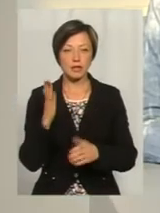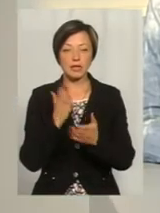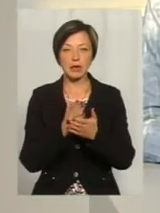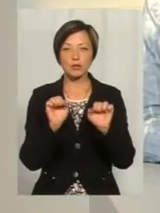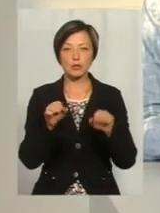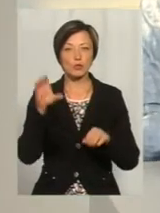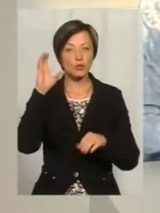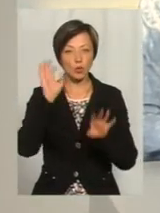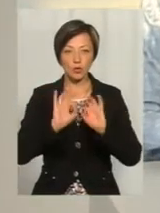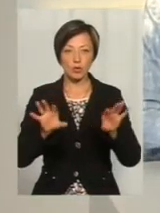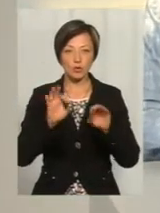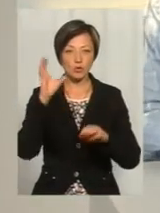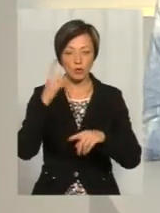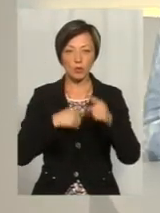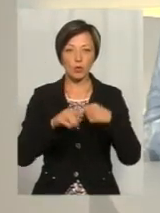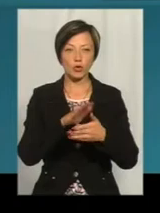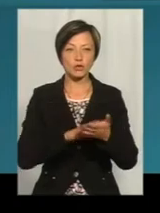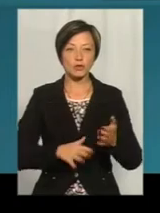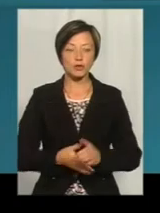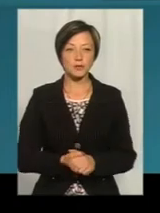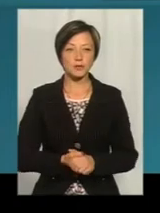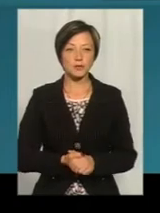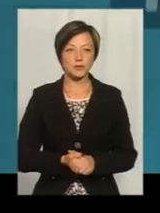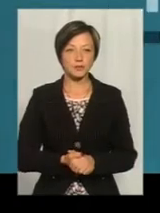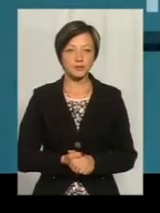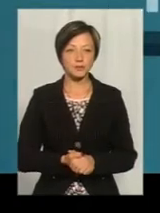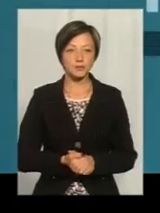є можливість послухати коментар. Послухаємо і продовжимо. Прошу.